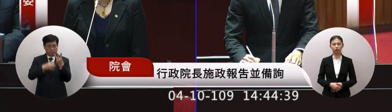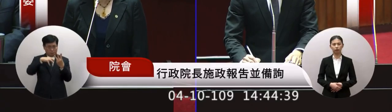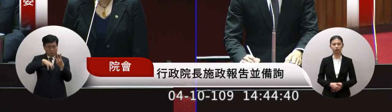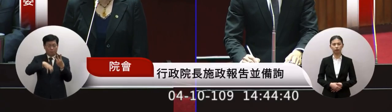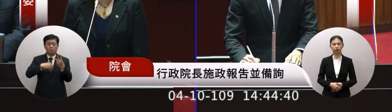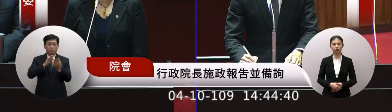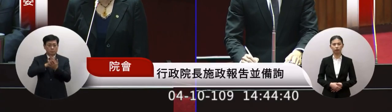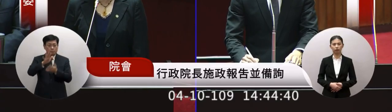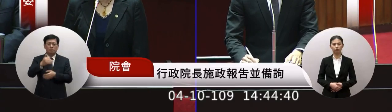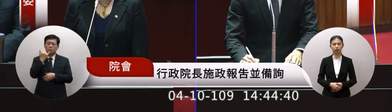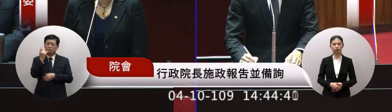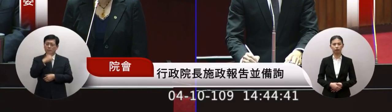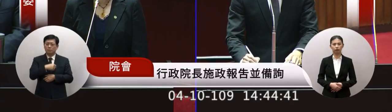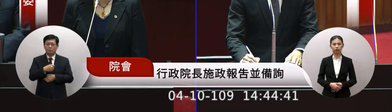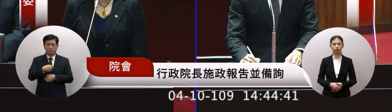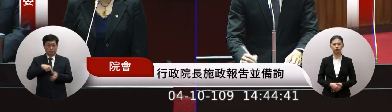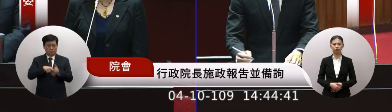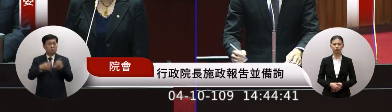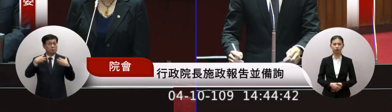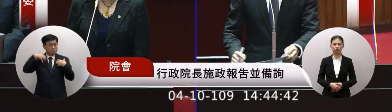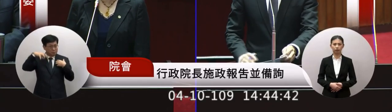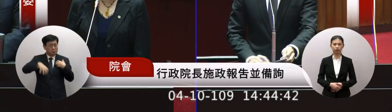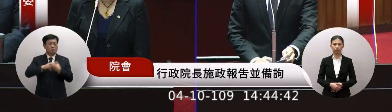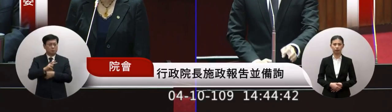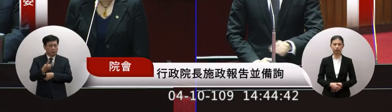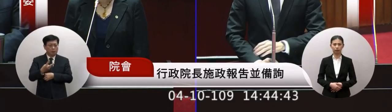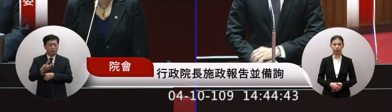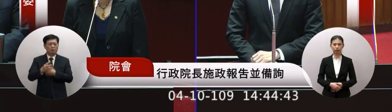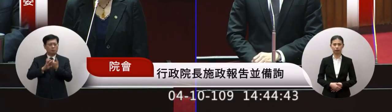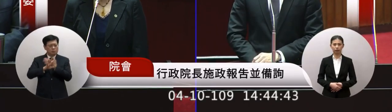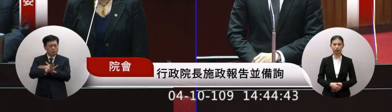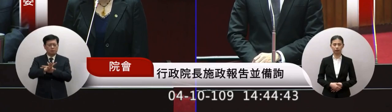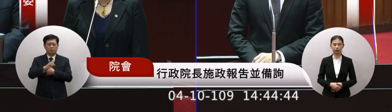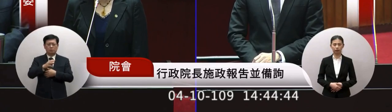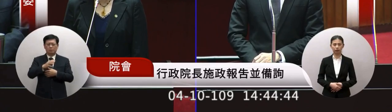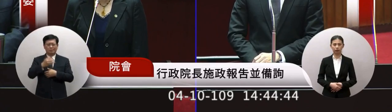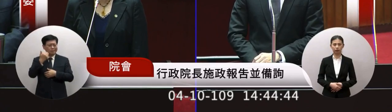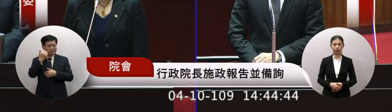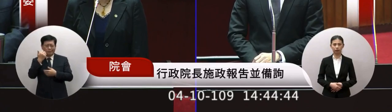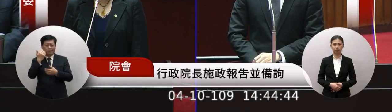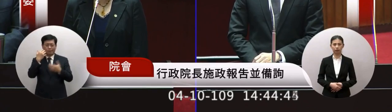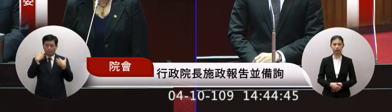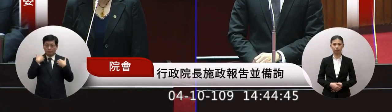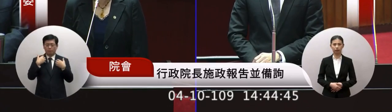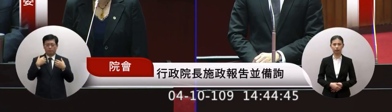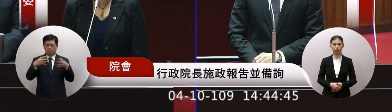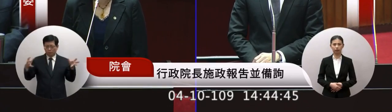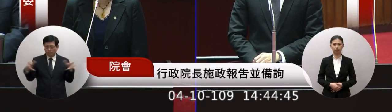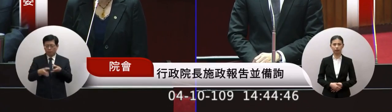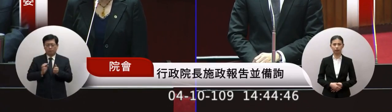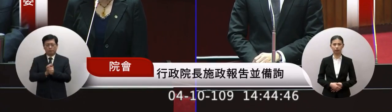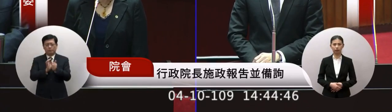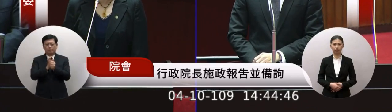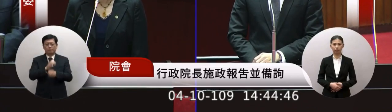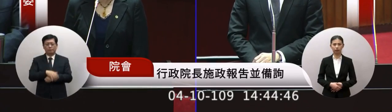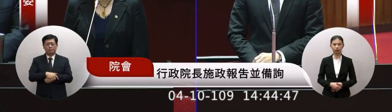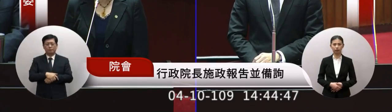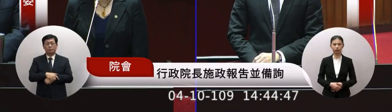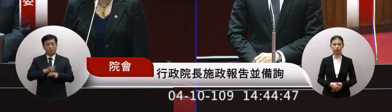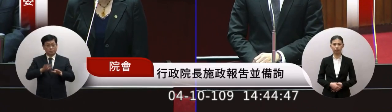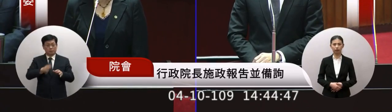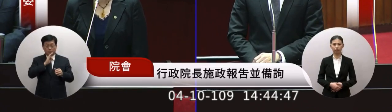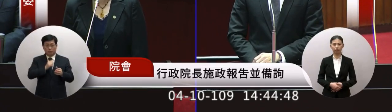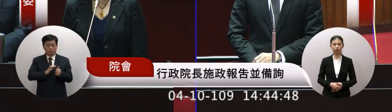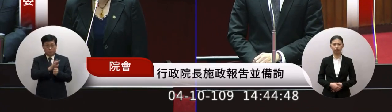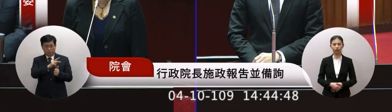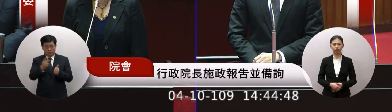未來是不是說專責機構或是其他的機構要來當作來推薦不然出